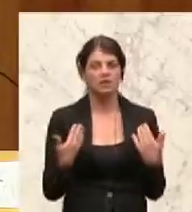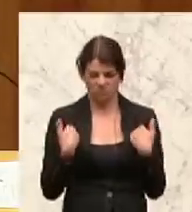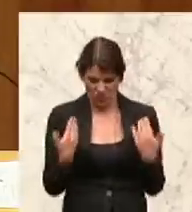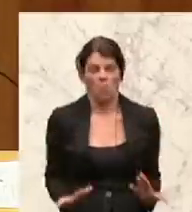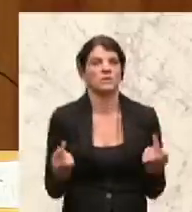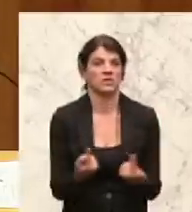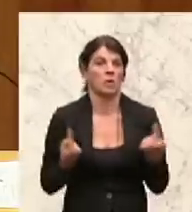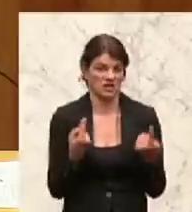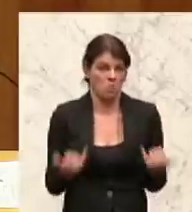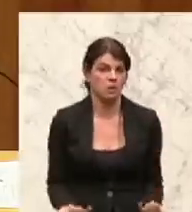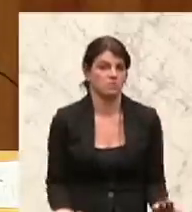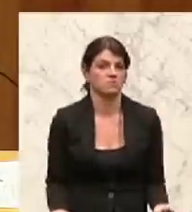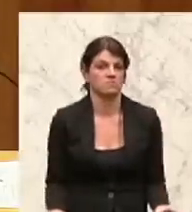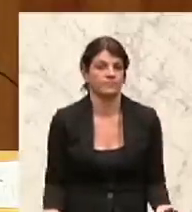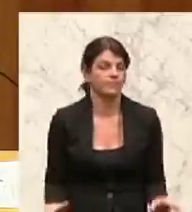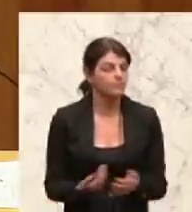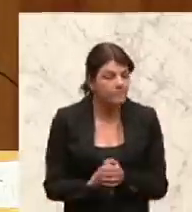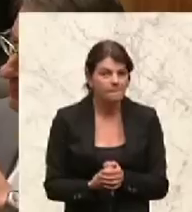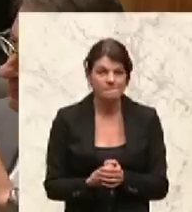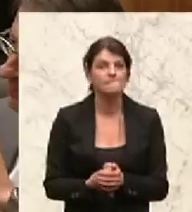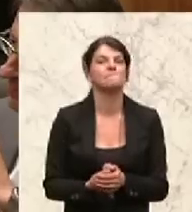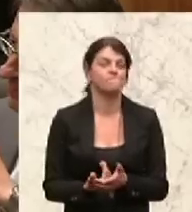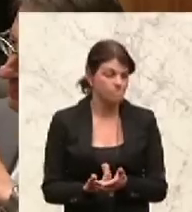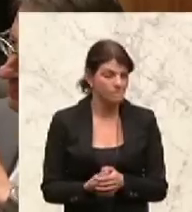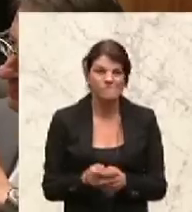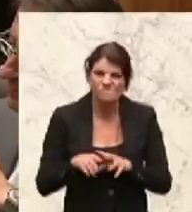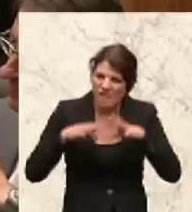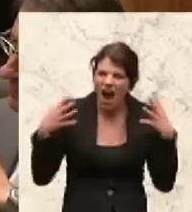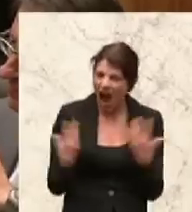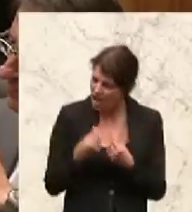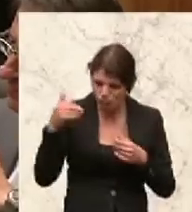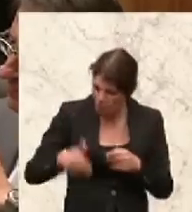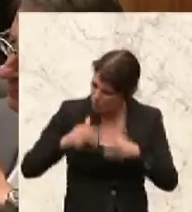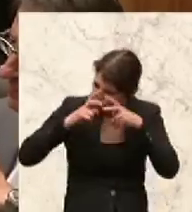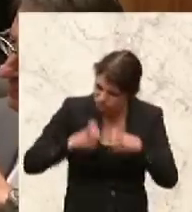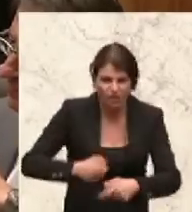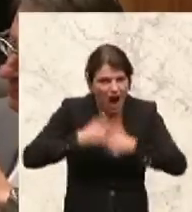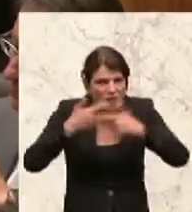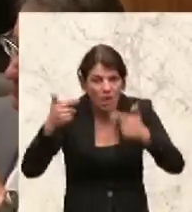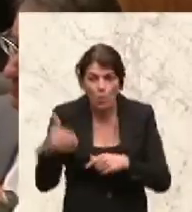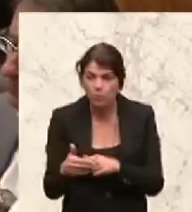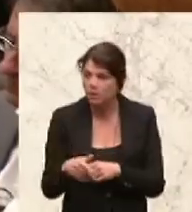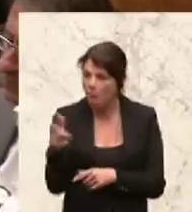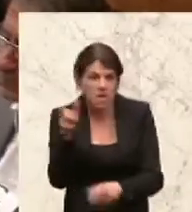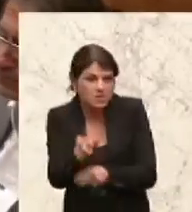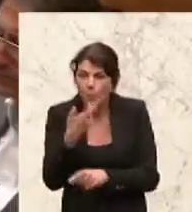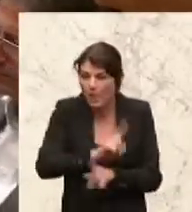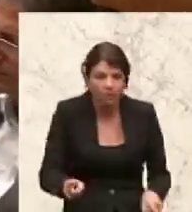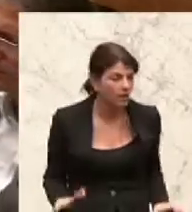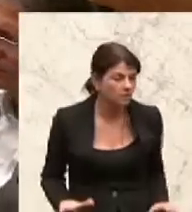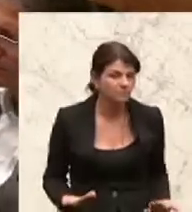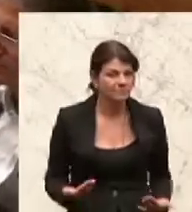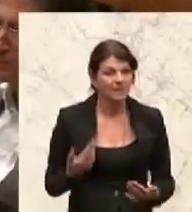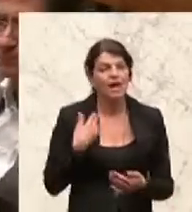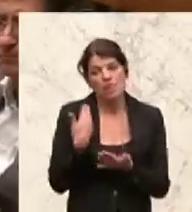wurden. Das alles, das alles sollte aufgeklärt werden, das verhindern Sie aber wieder. Ich erwähne das nur